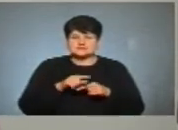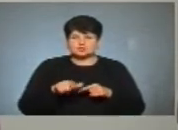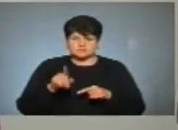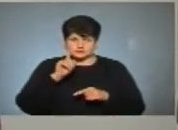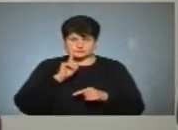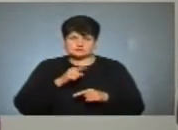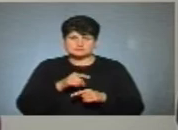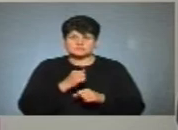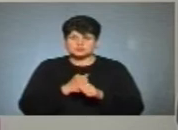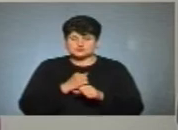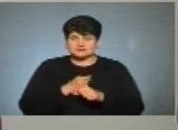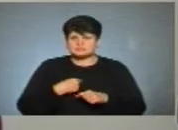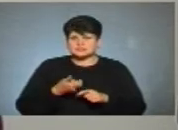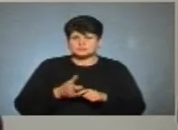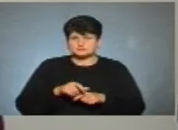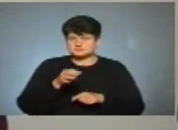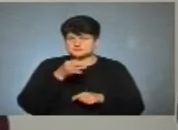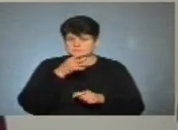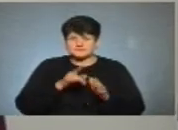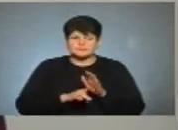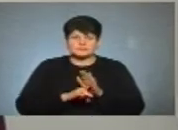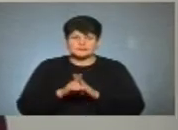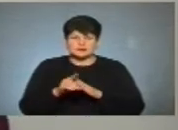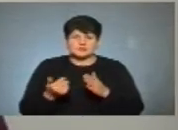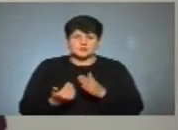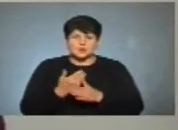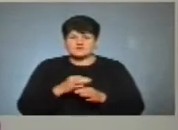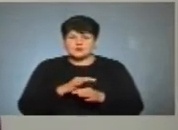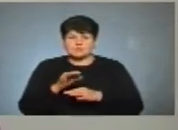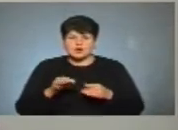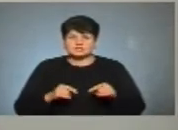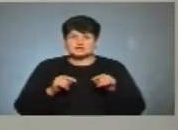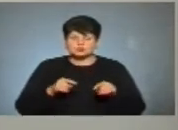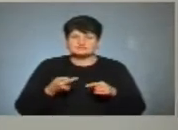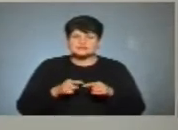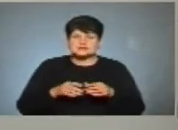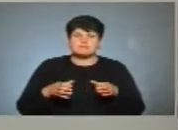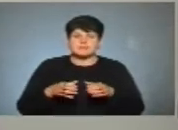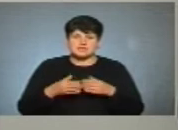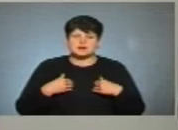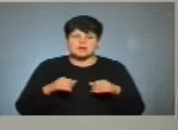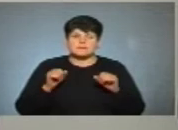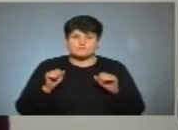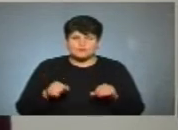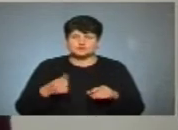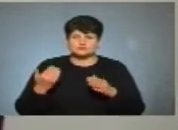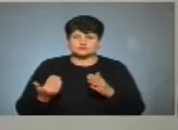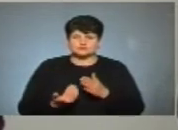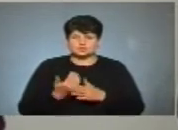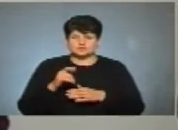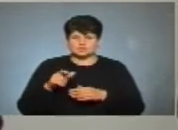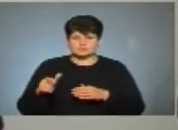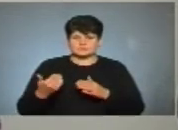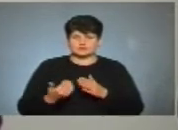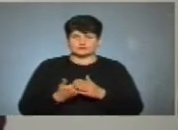комфортно працювати. І крім того, мені дуже подобається розпочинати завжди якісь нові проекти. І тут я в цій партії можу наново, з людьми